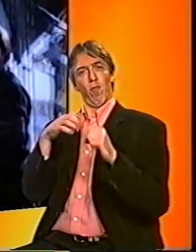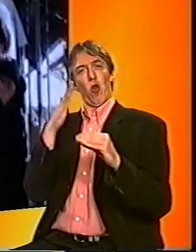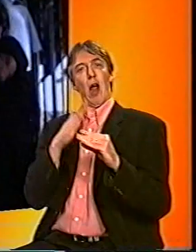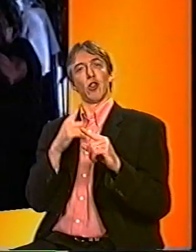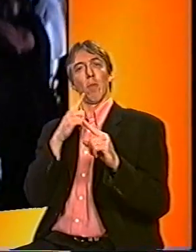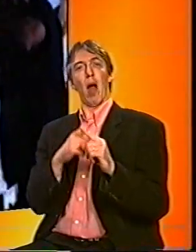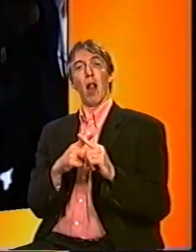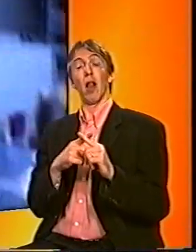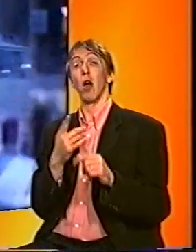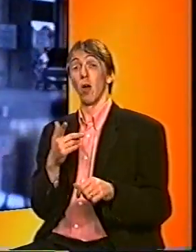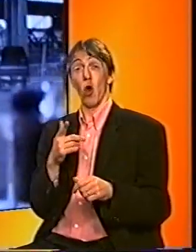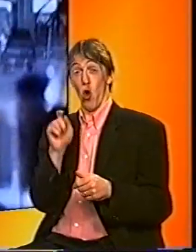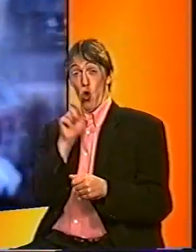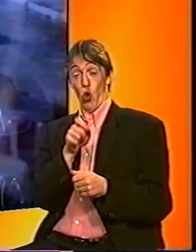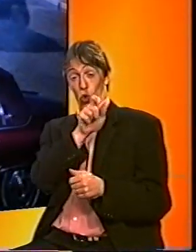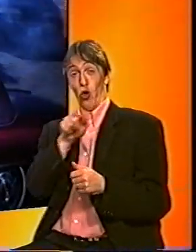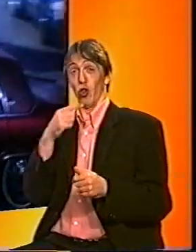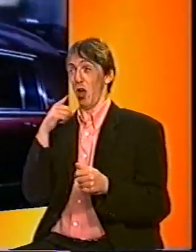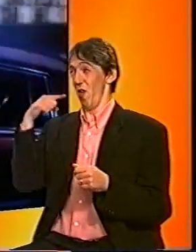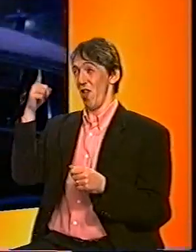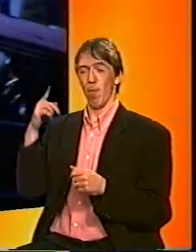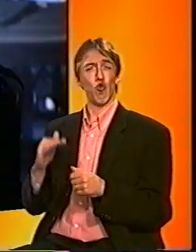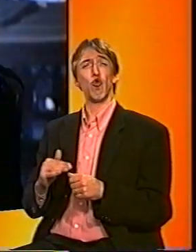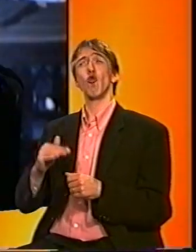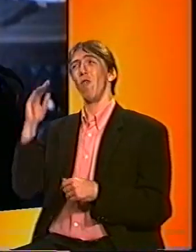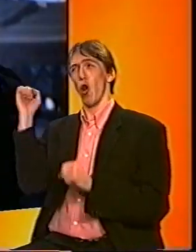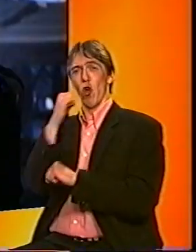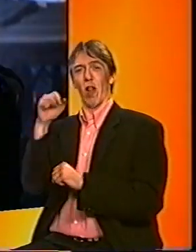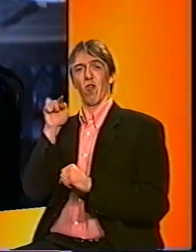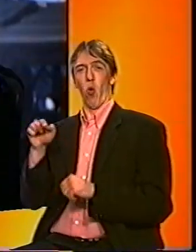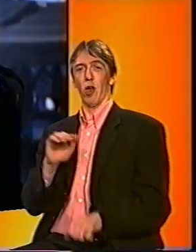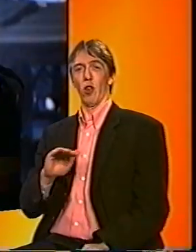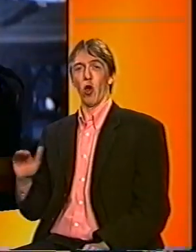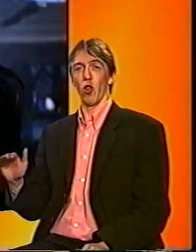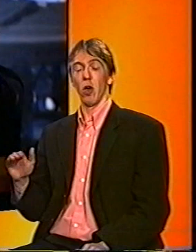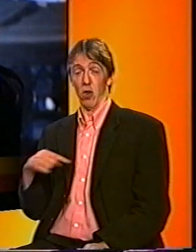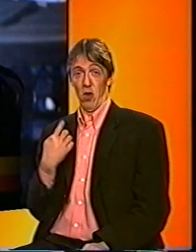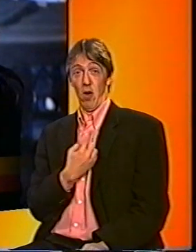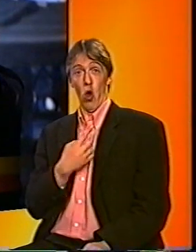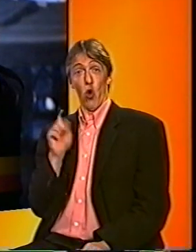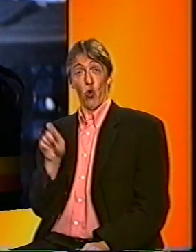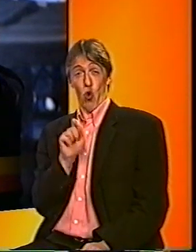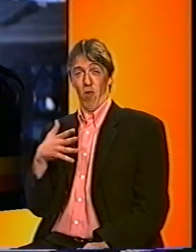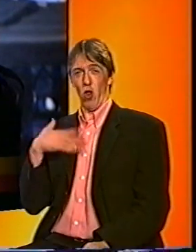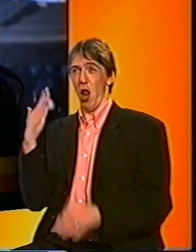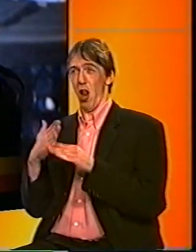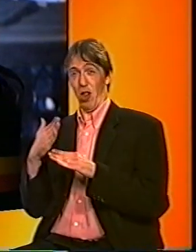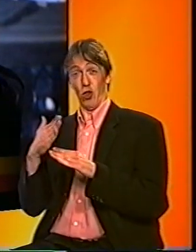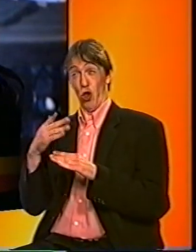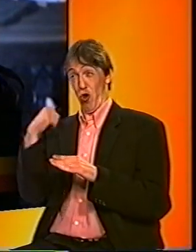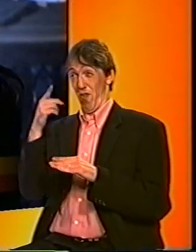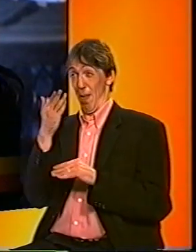gewelddadig voor kinderen vinden de keurders deze film. De filmkeuring vond deze laatste film een hele spannende film. Waar